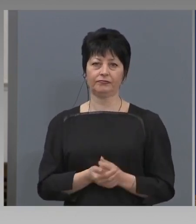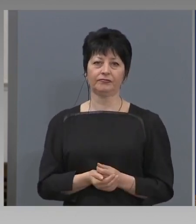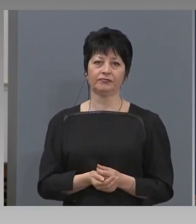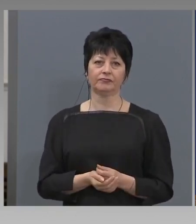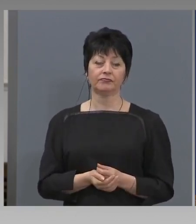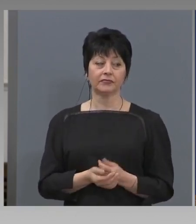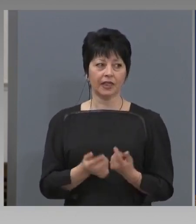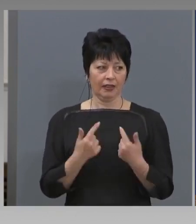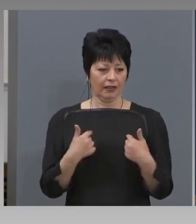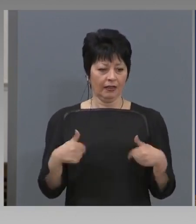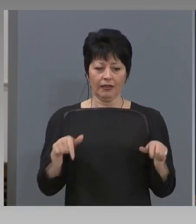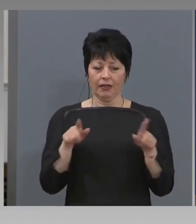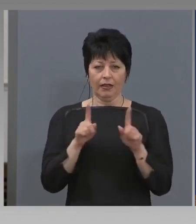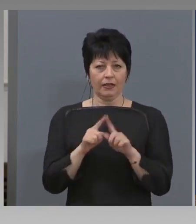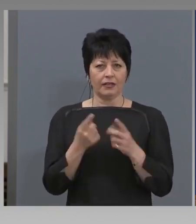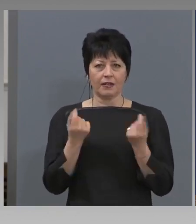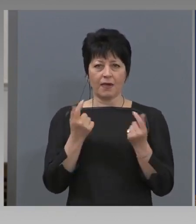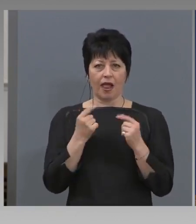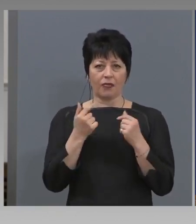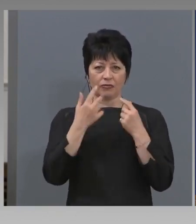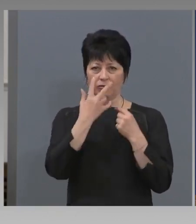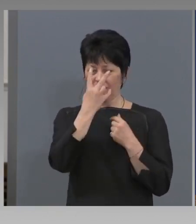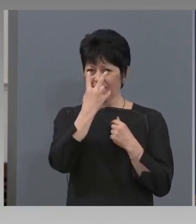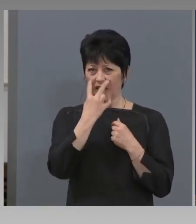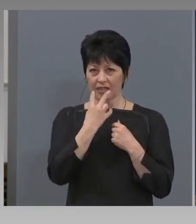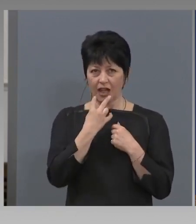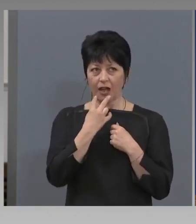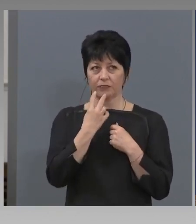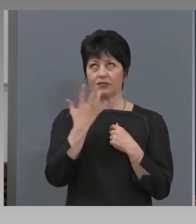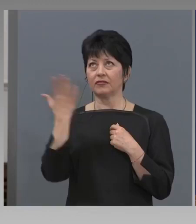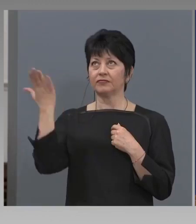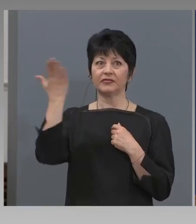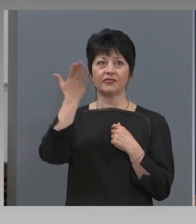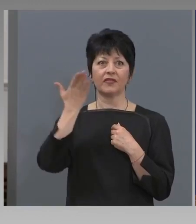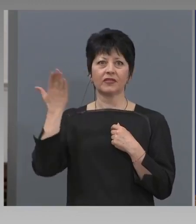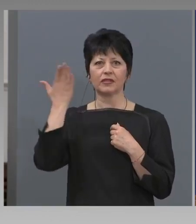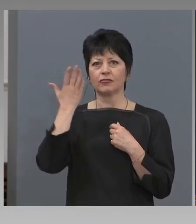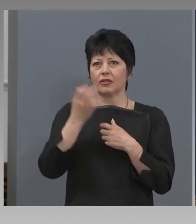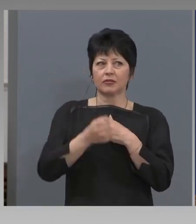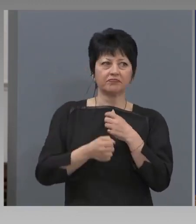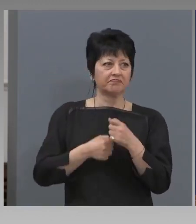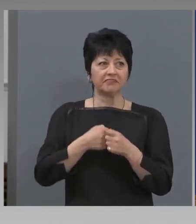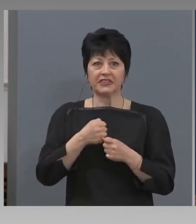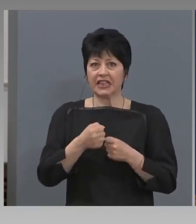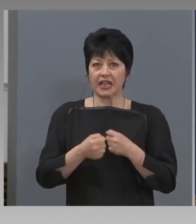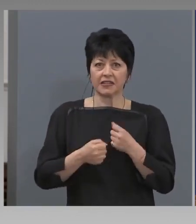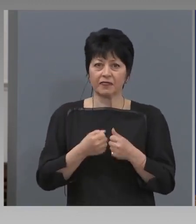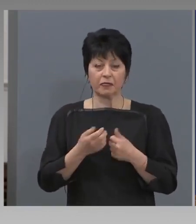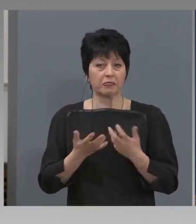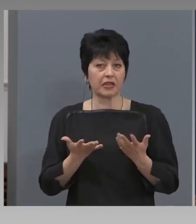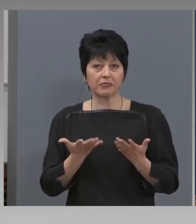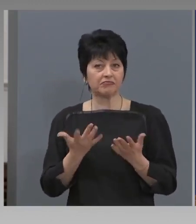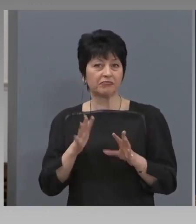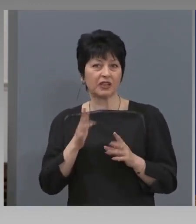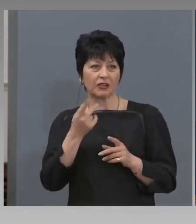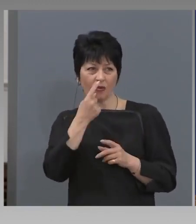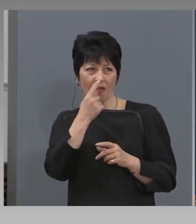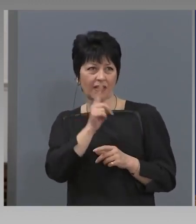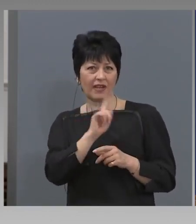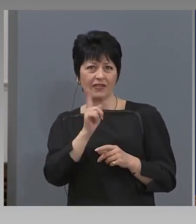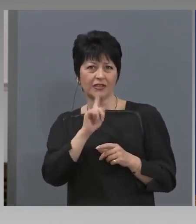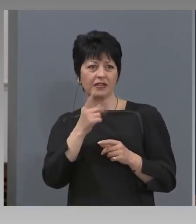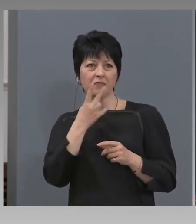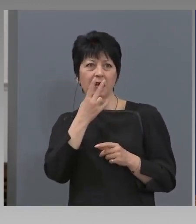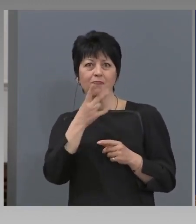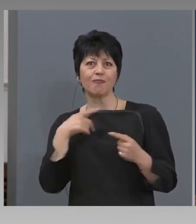И ние малко в сляпо, във въздуха, действаме, като по невидим противник,